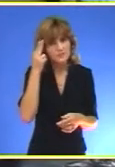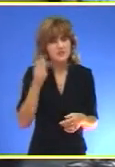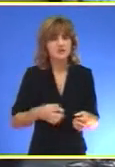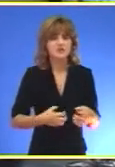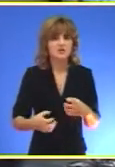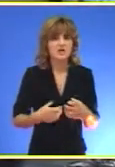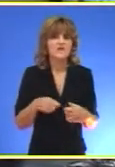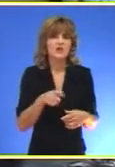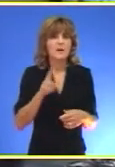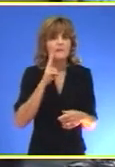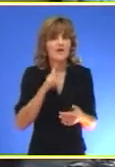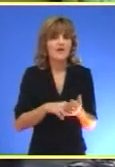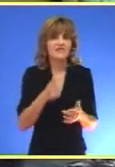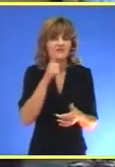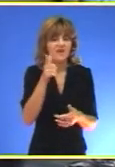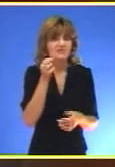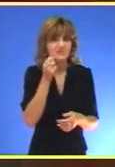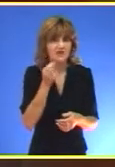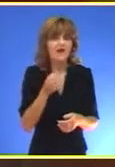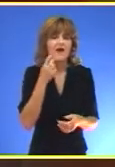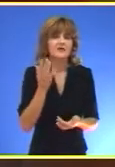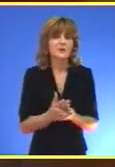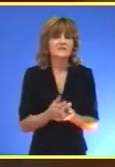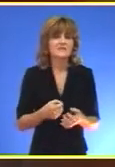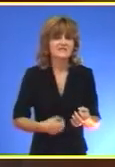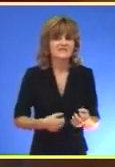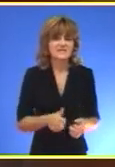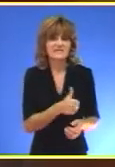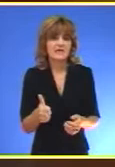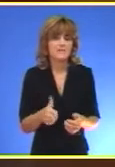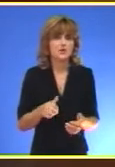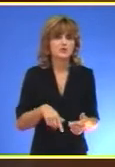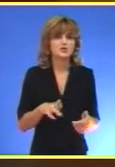Koje je planirano Za posljednje dva dana Kada će biti sviran Isključivo jazz